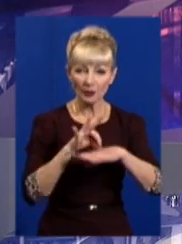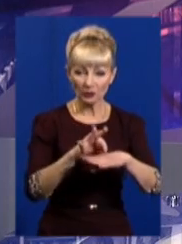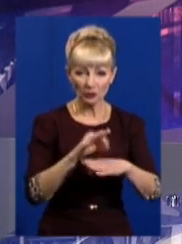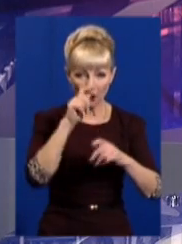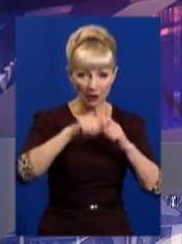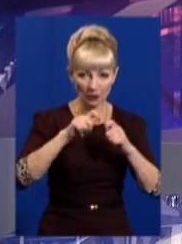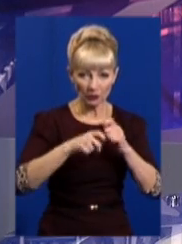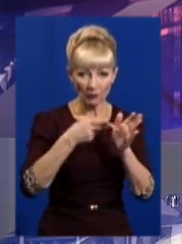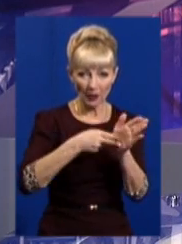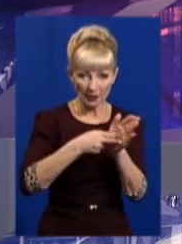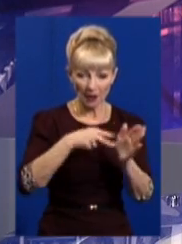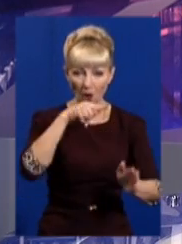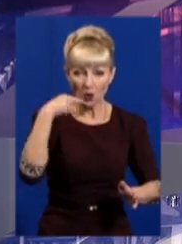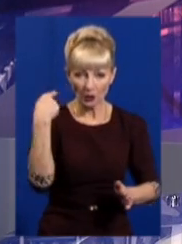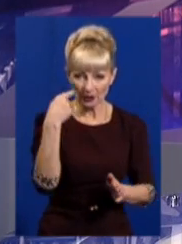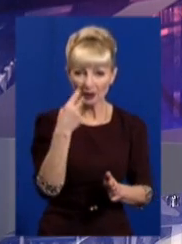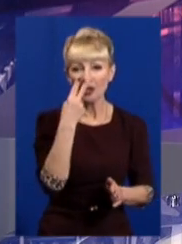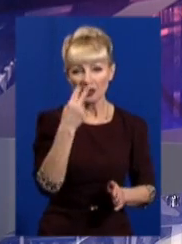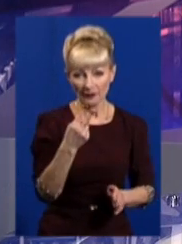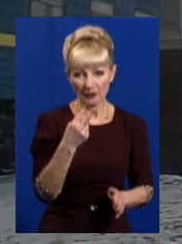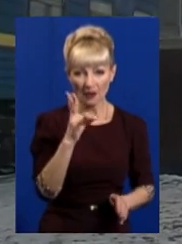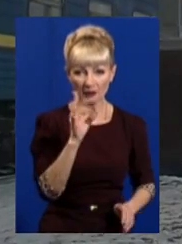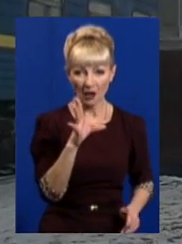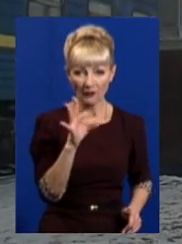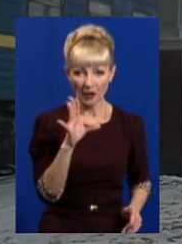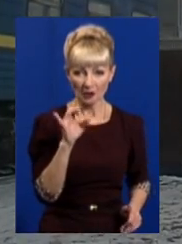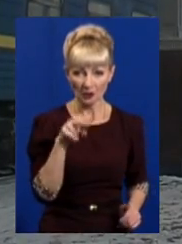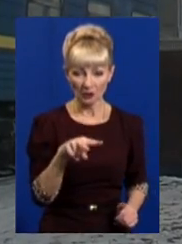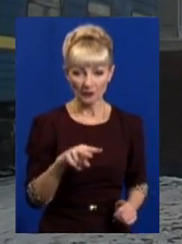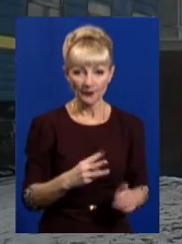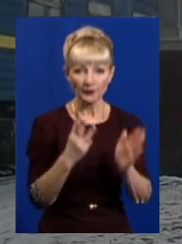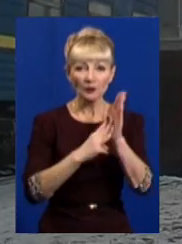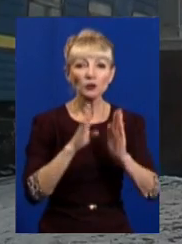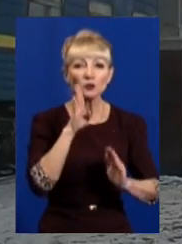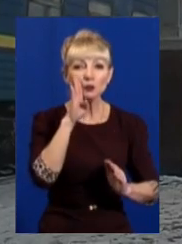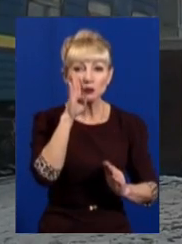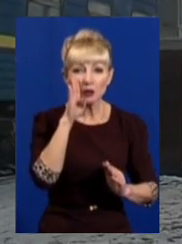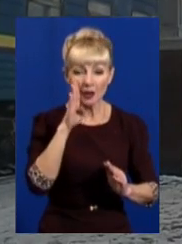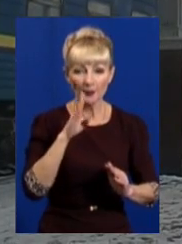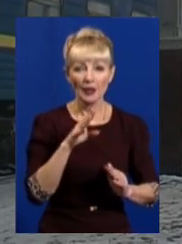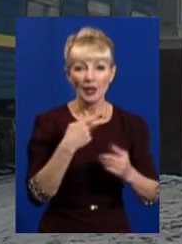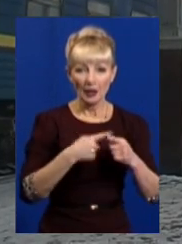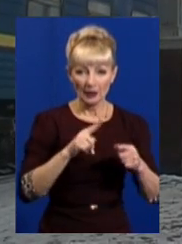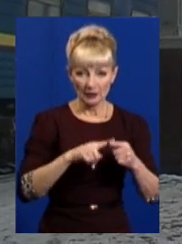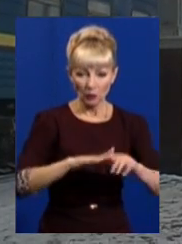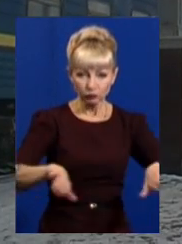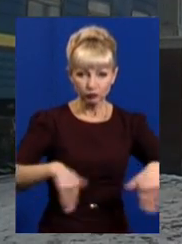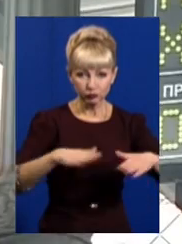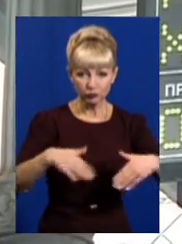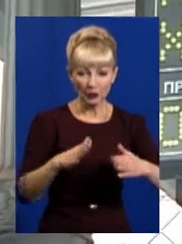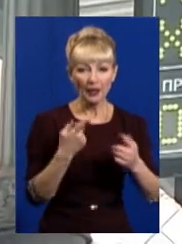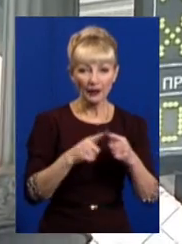потягах із Росії, бачила Олександра Новосел. Восьма ранку платформа Південного вокзалу – порожня. зона